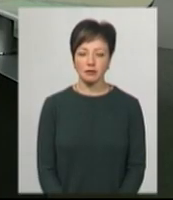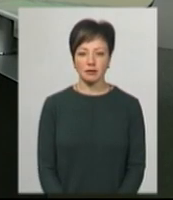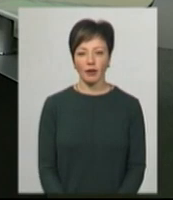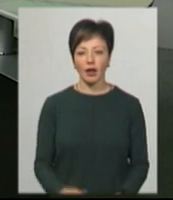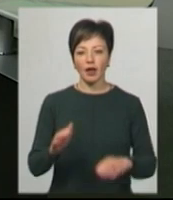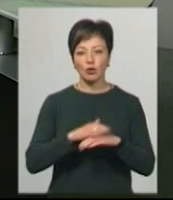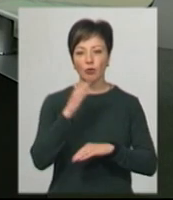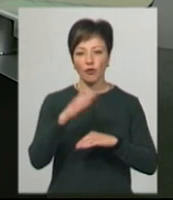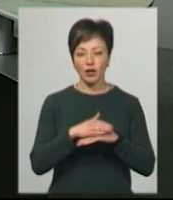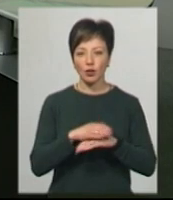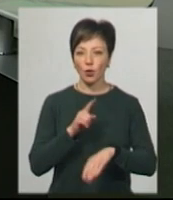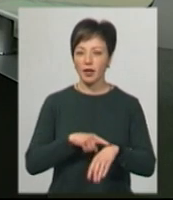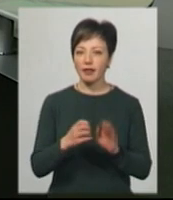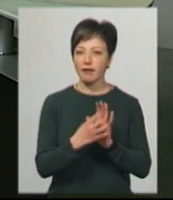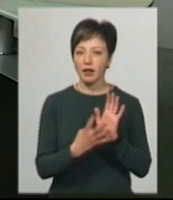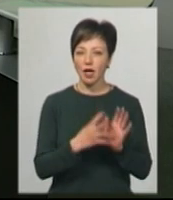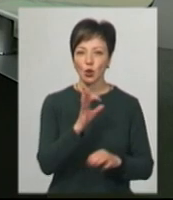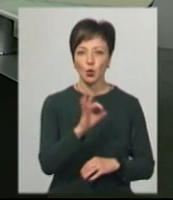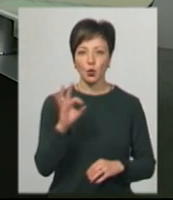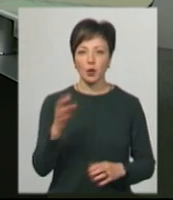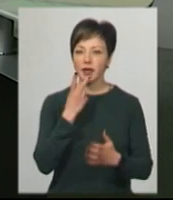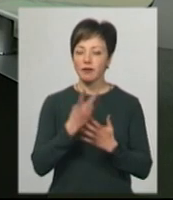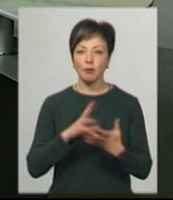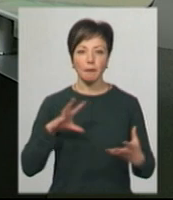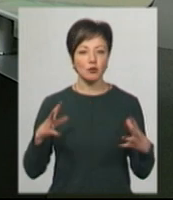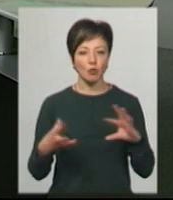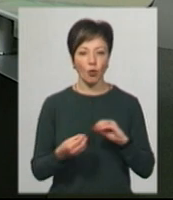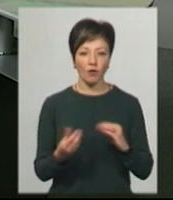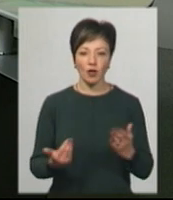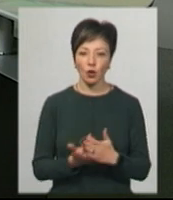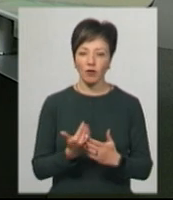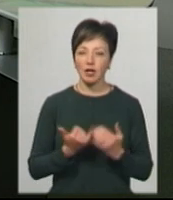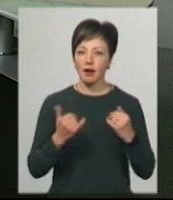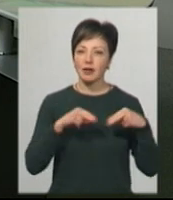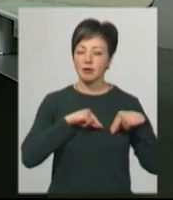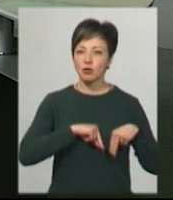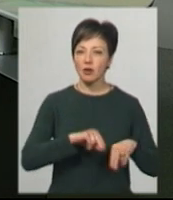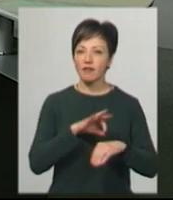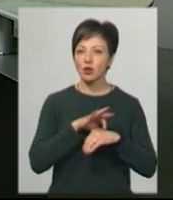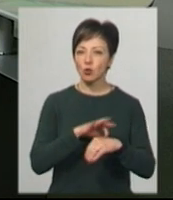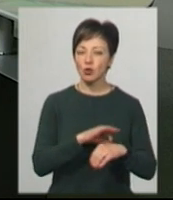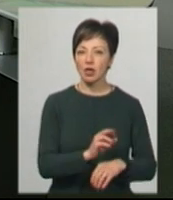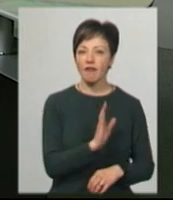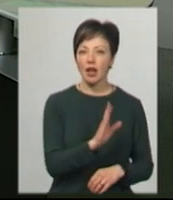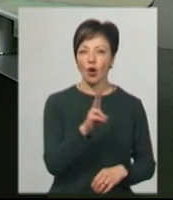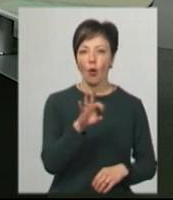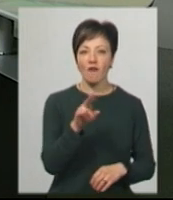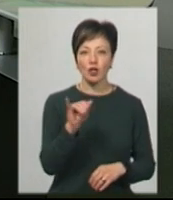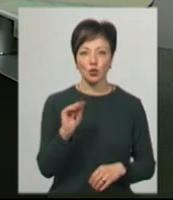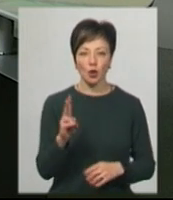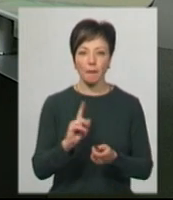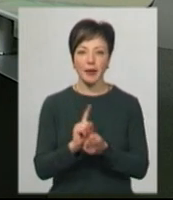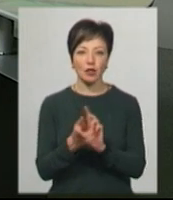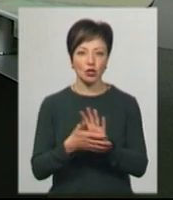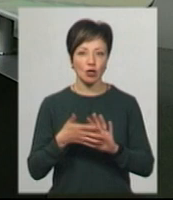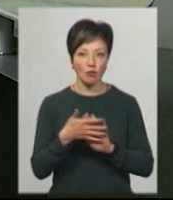Доброго вечора. На годиннику 19.00 ви дивитесь підсумковий випуск новин. У студії для вас працює ведуча Валерія Ковальчук. На